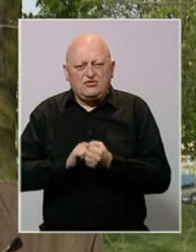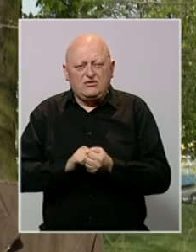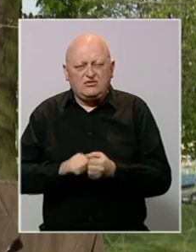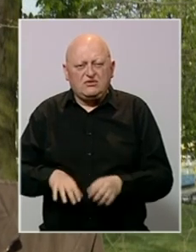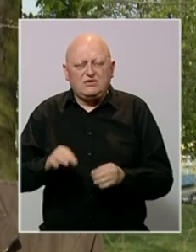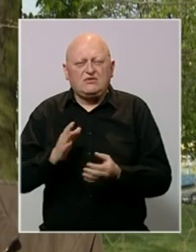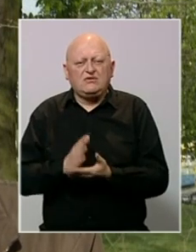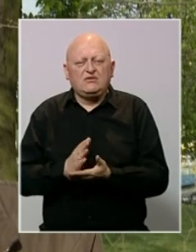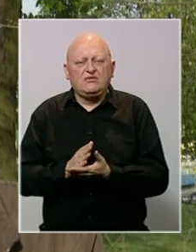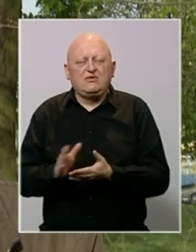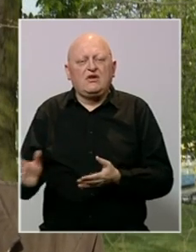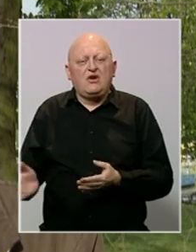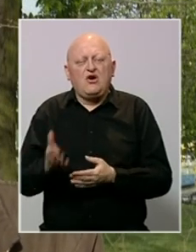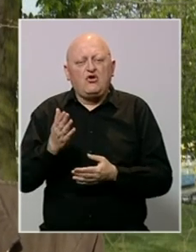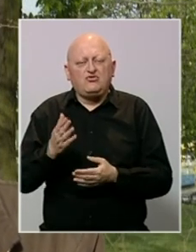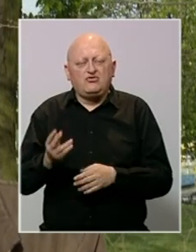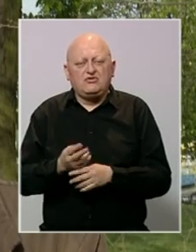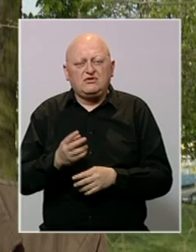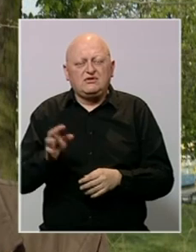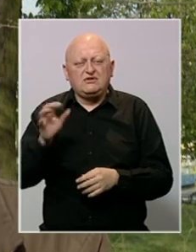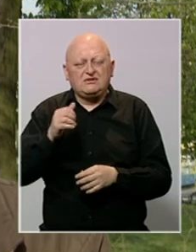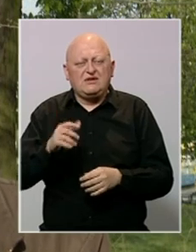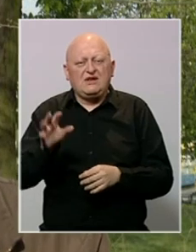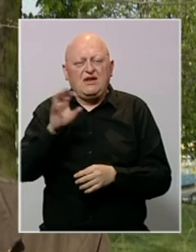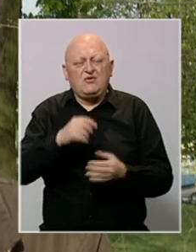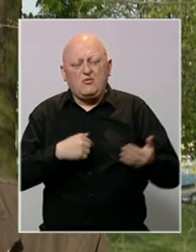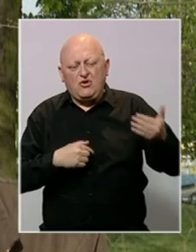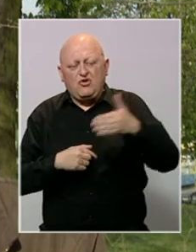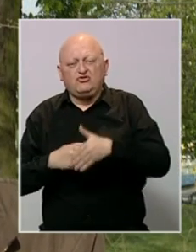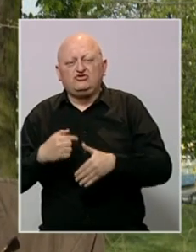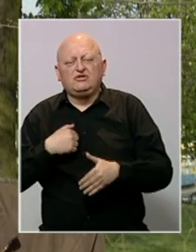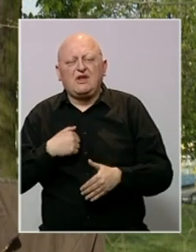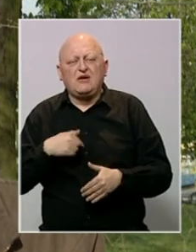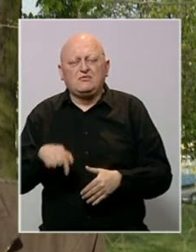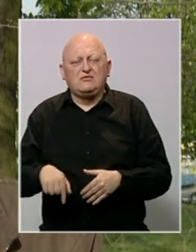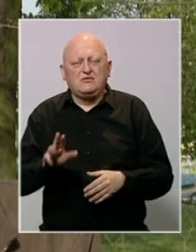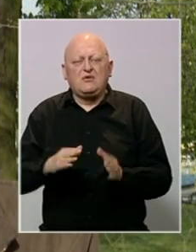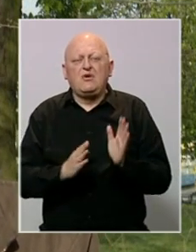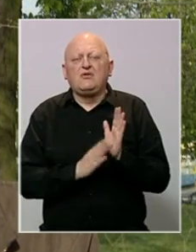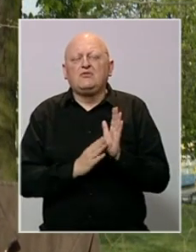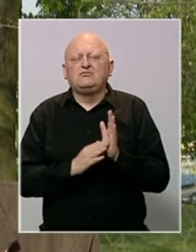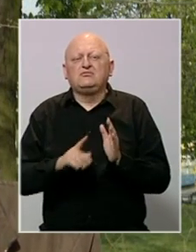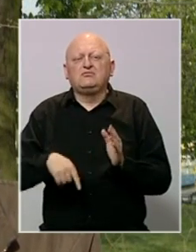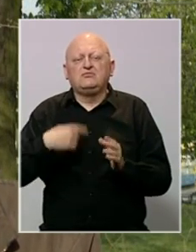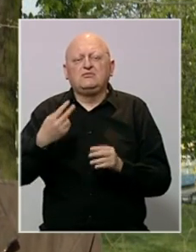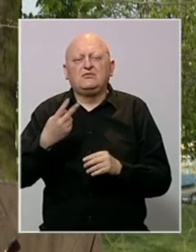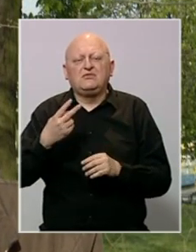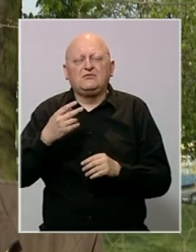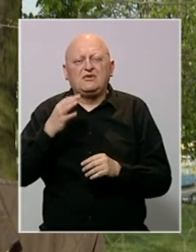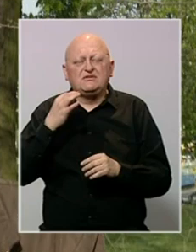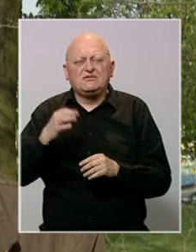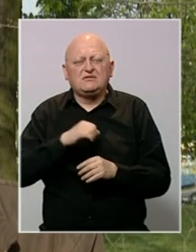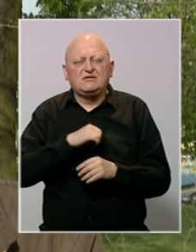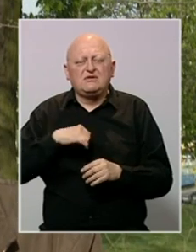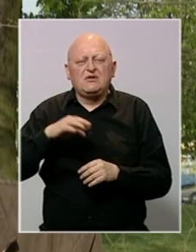nađu način da odu na zapad, sada zapad dolazi i nama i evo imamo mi primjer da će u narednih 20-ak dana u